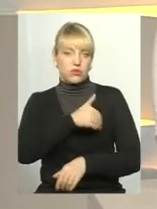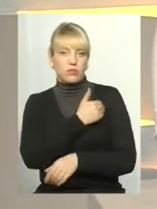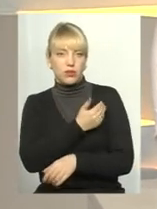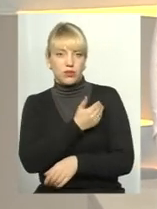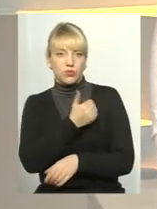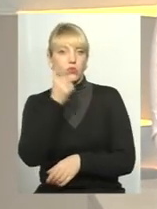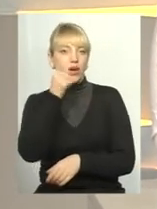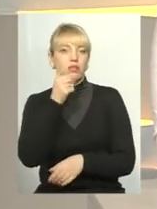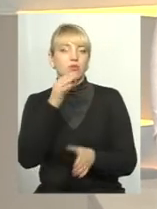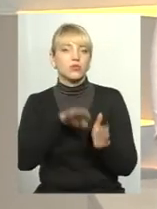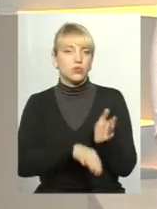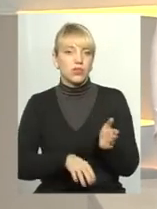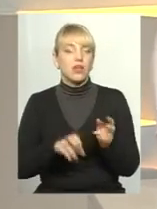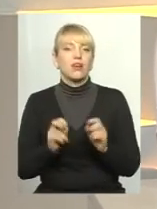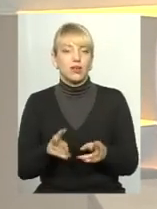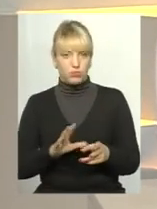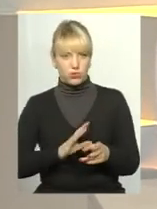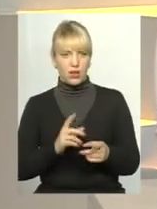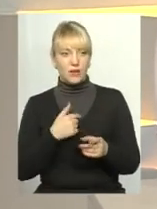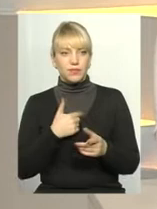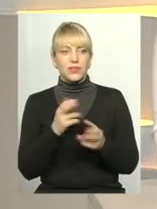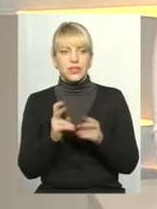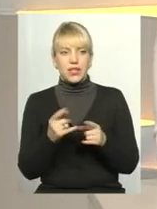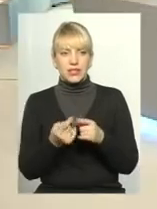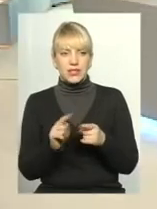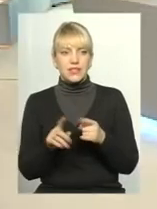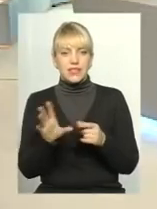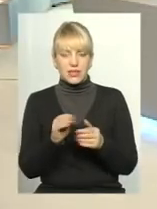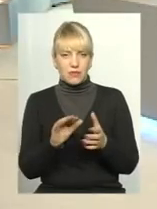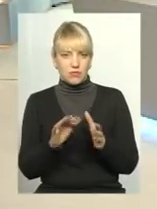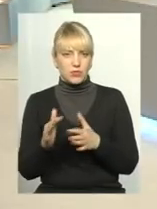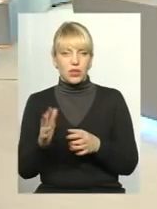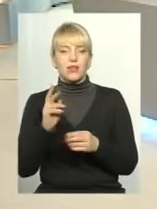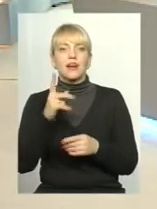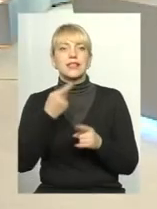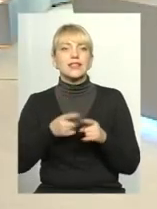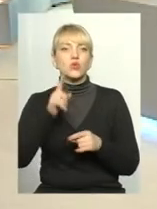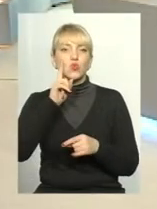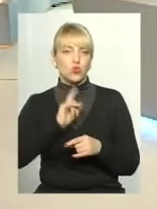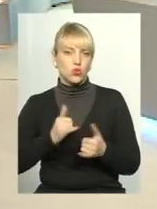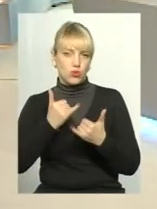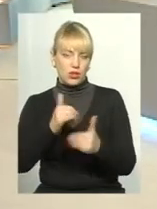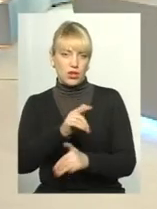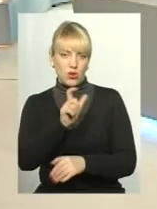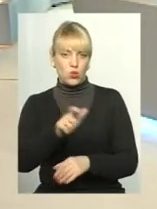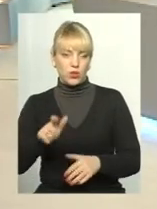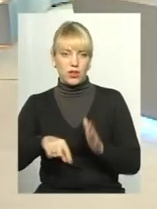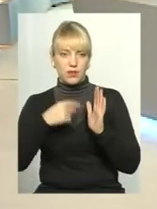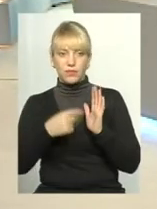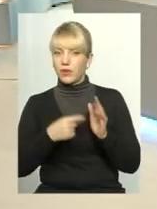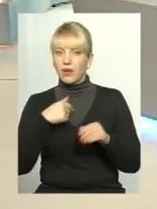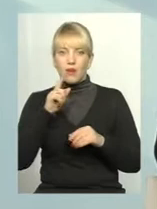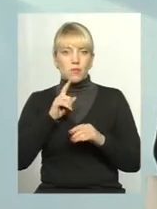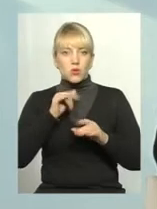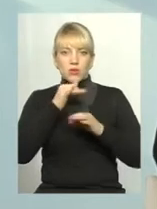потім гірше. просто мені цікаво, як це в плані, наскільки це буде зручно взагалі? Я поки що не можу